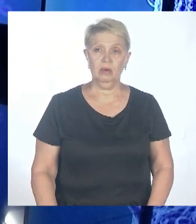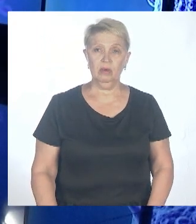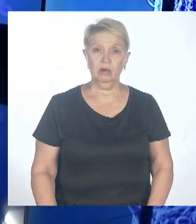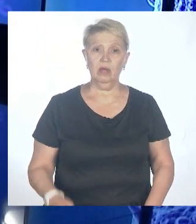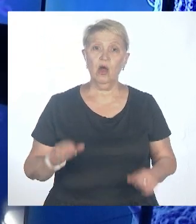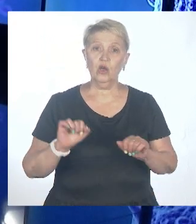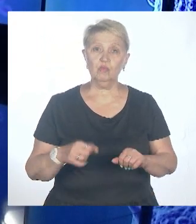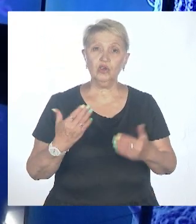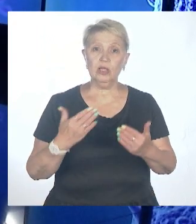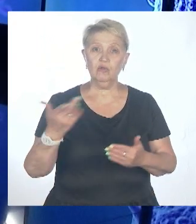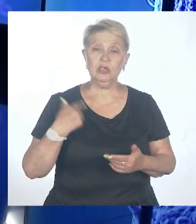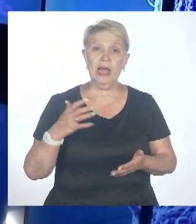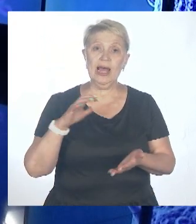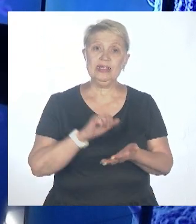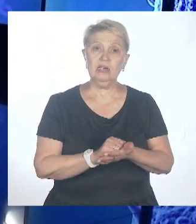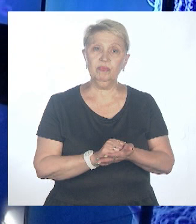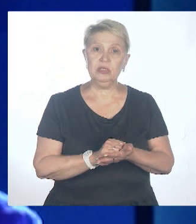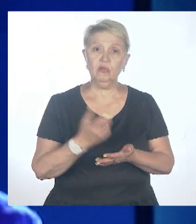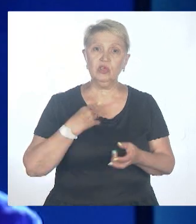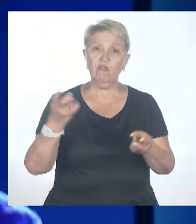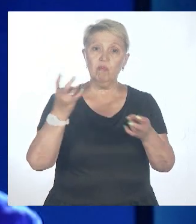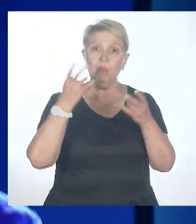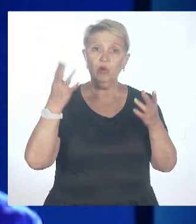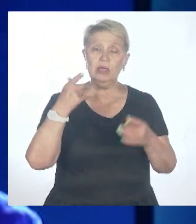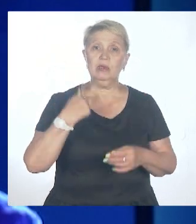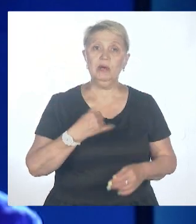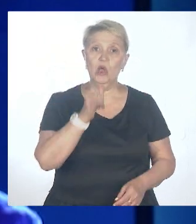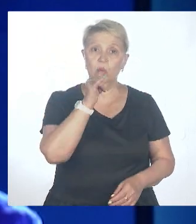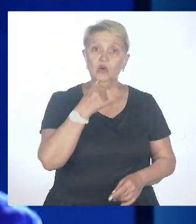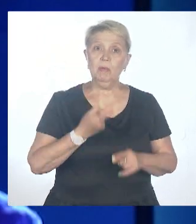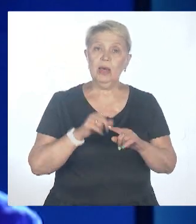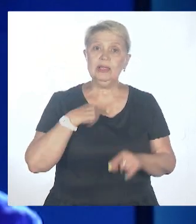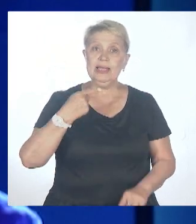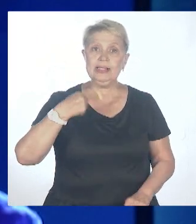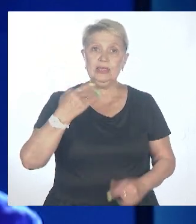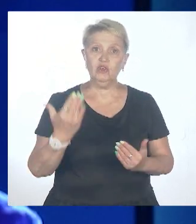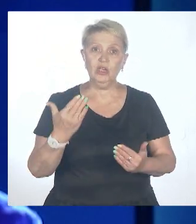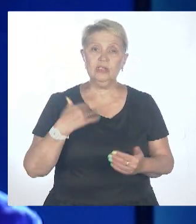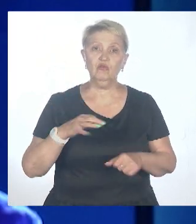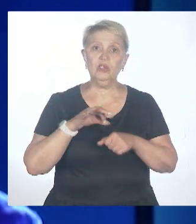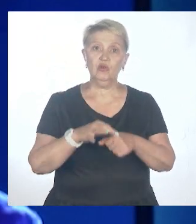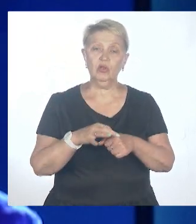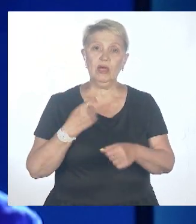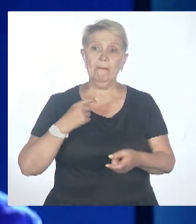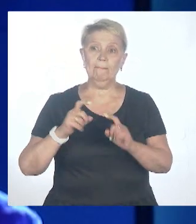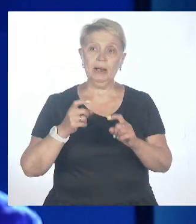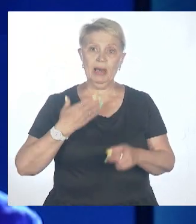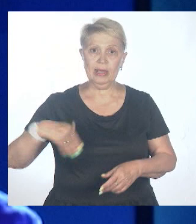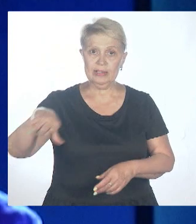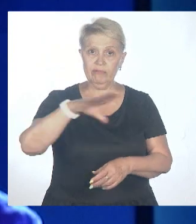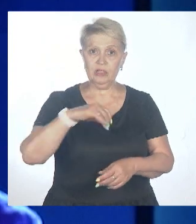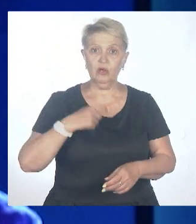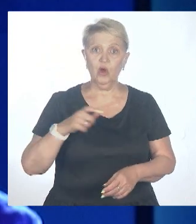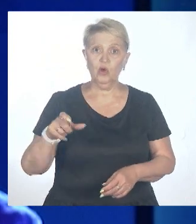Сможет ли он закрепиться в популяции? Посмотрим. То мы не можем это сказать. Идет сейчас борьба за нас. То есть мы являемся